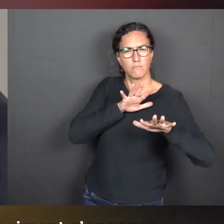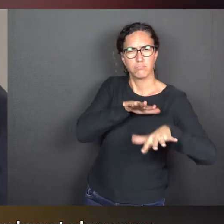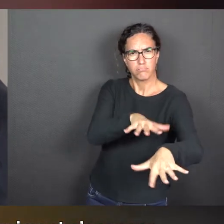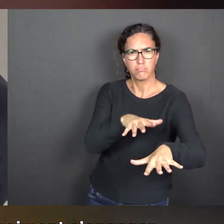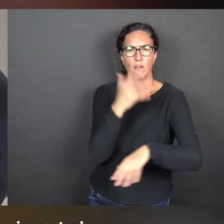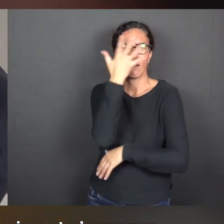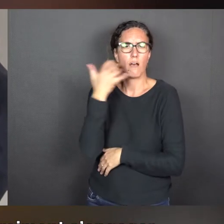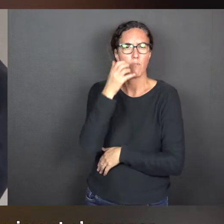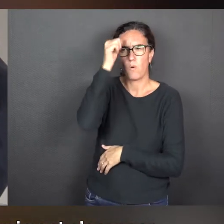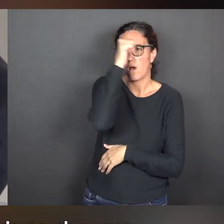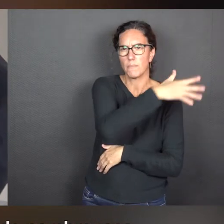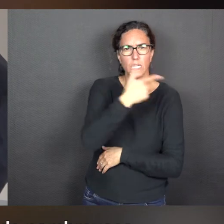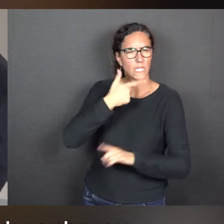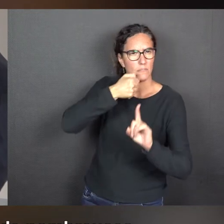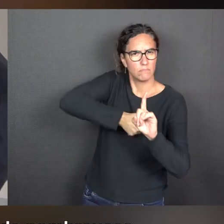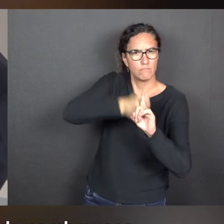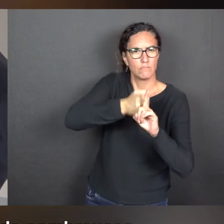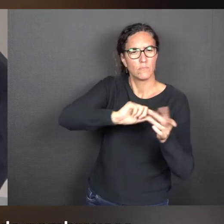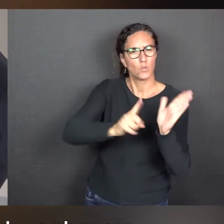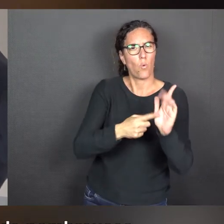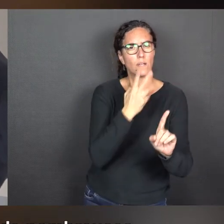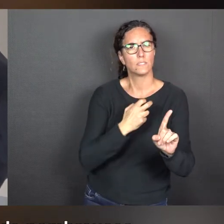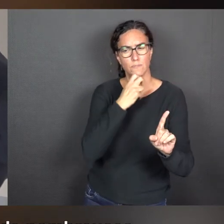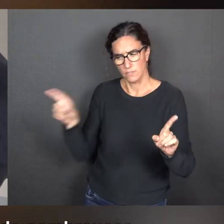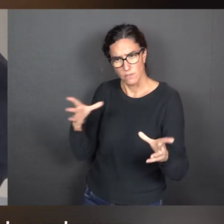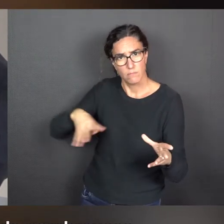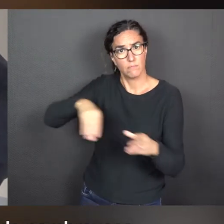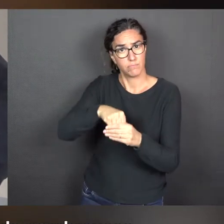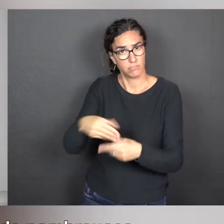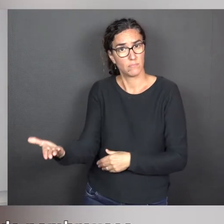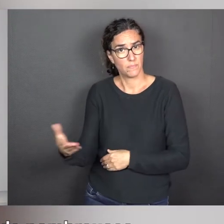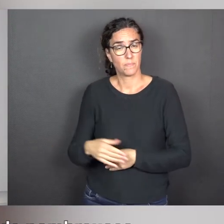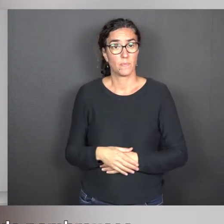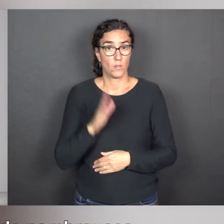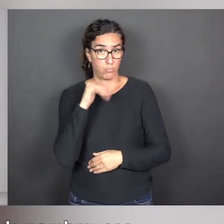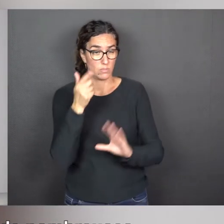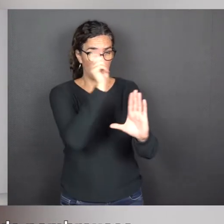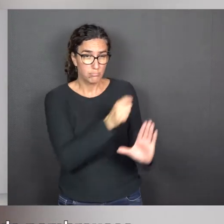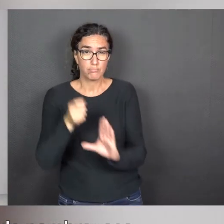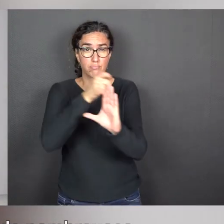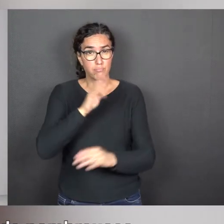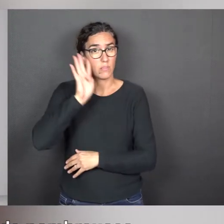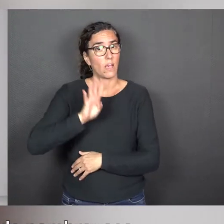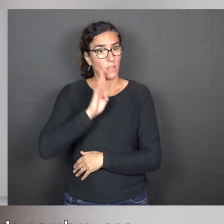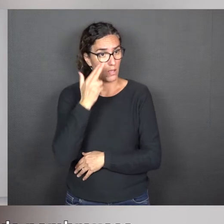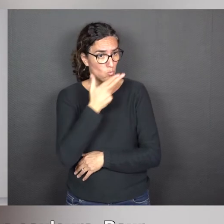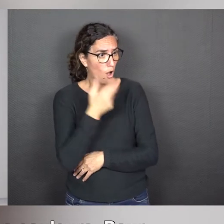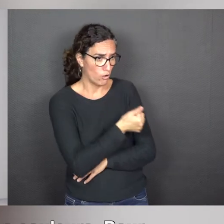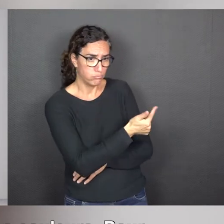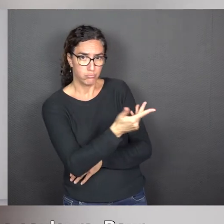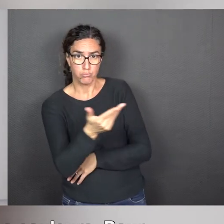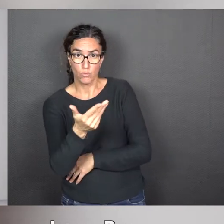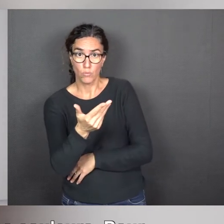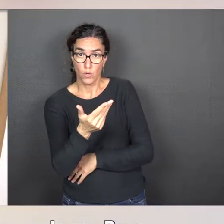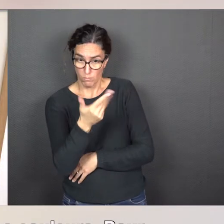-américains dans leur lutte pour les droits civiques. Et de nombreuses de ces nanas sont noires, mais elles réalisent